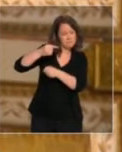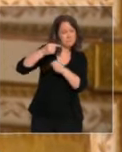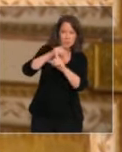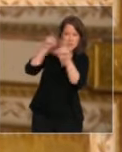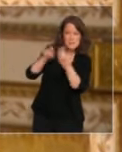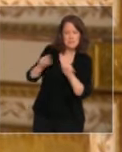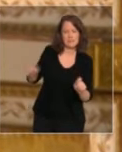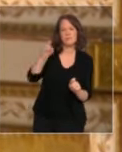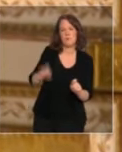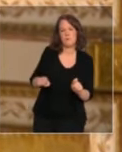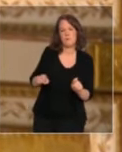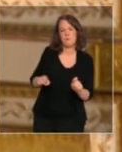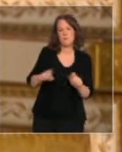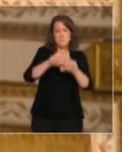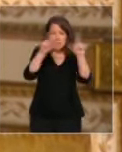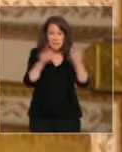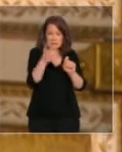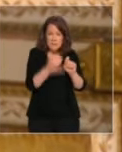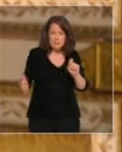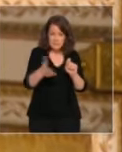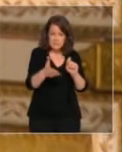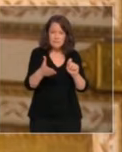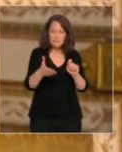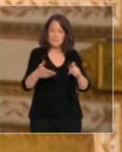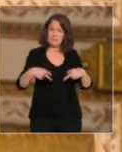seront respectées, plus nous sauverons de vie.